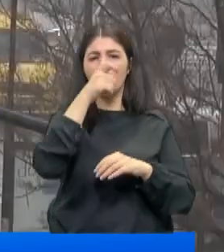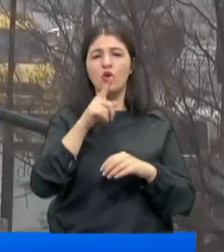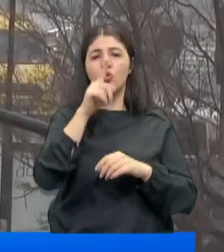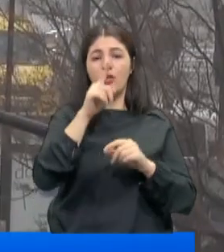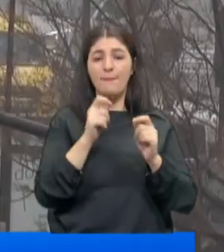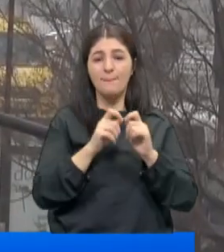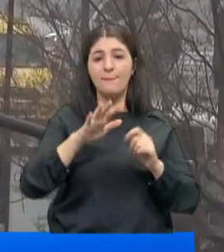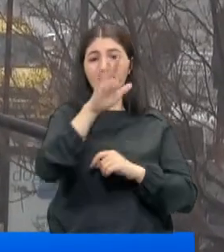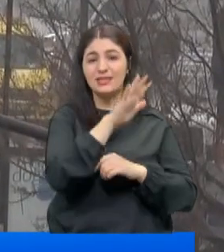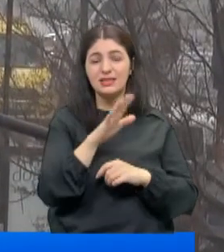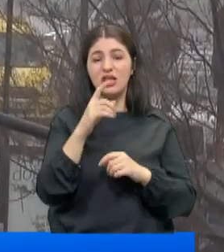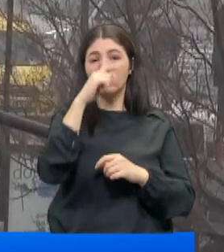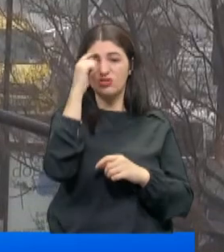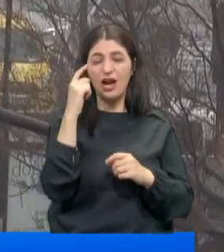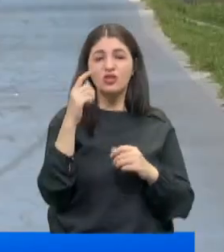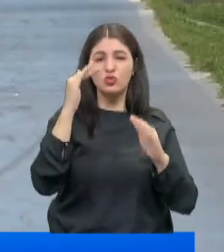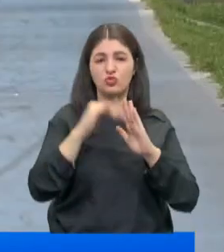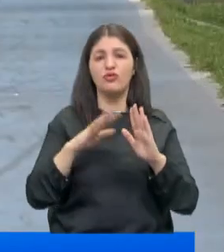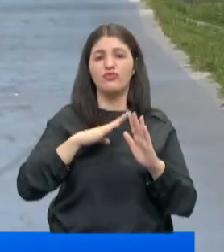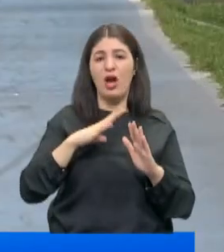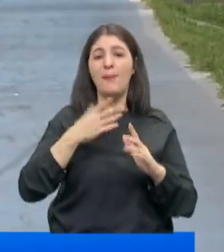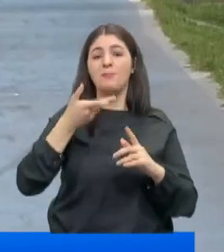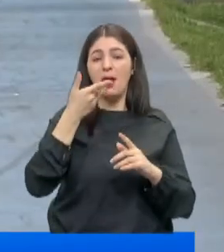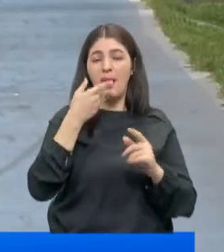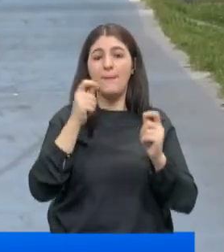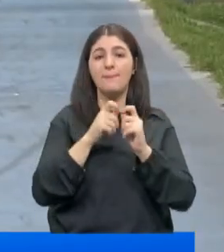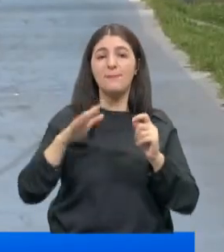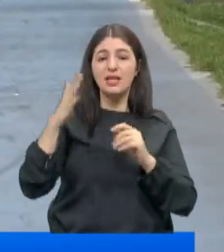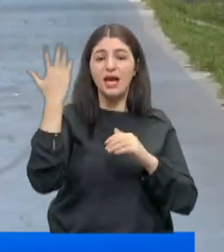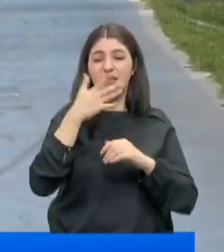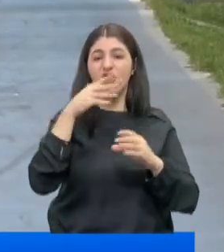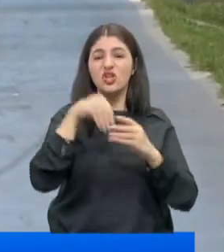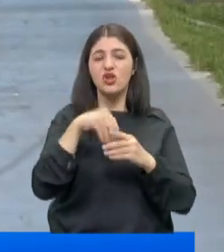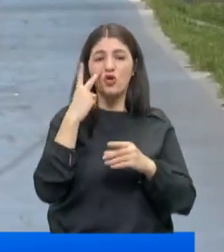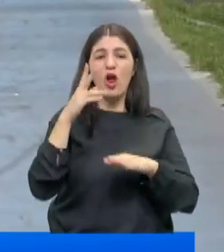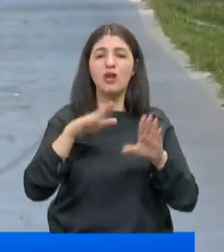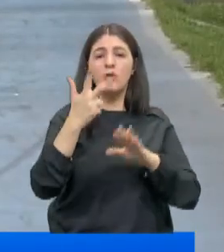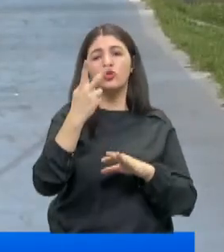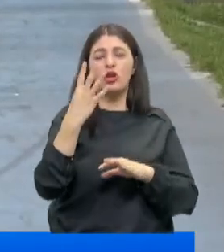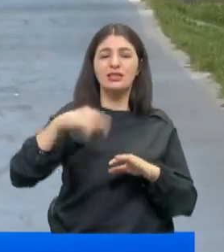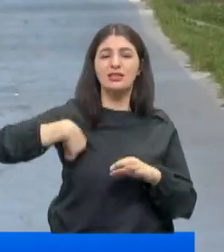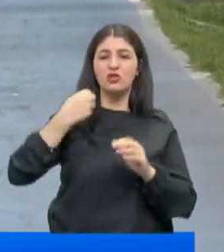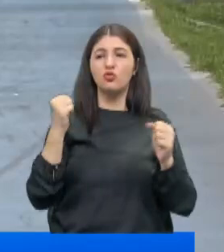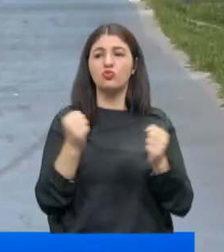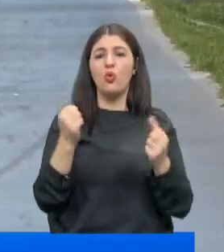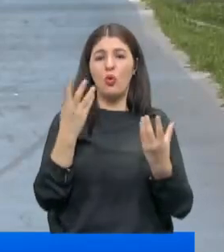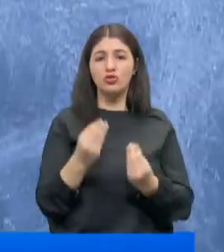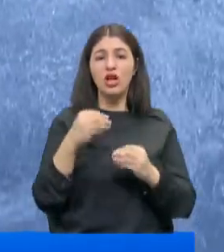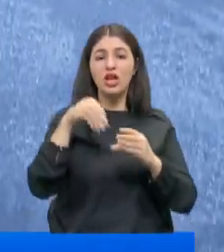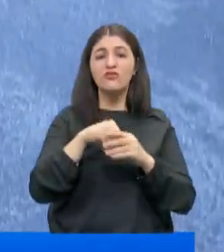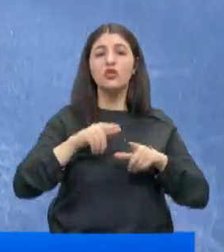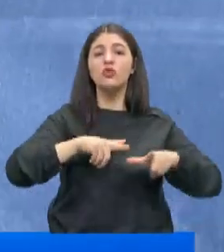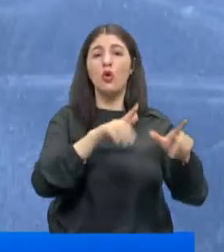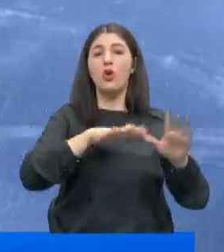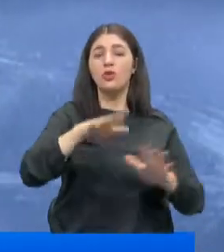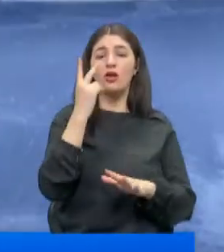kuzeybatısında salı günü sıcaklık düşüşü de var. Marmara, Batı Karadeniz ve iç kesimler ortalama 3-4 derece soğuyor. İç ve doğu